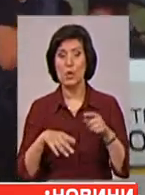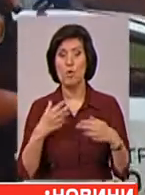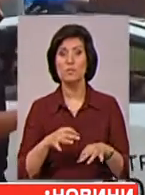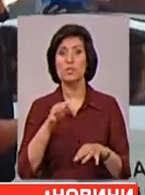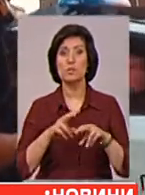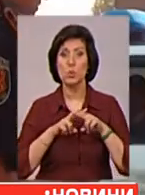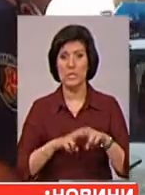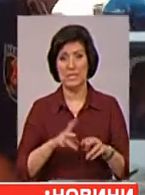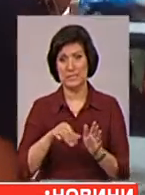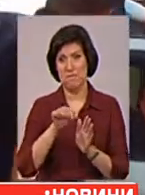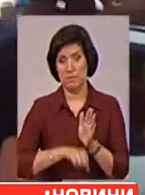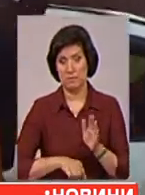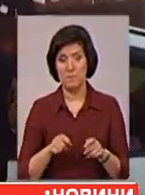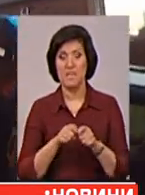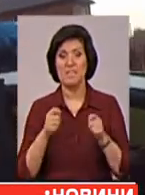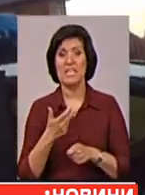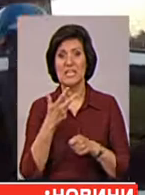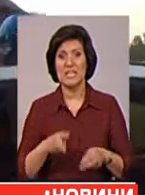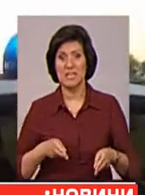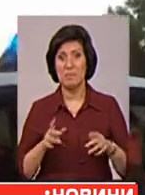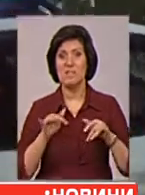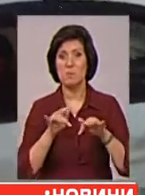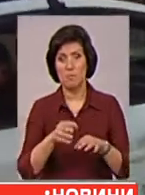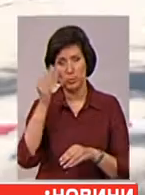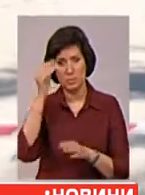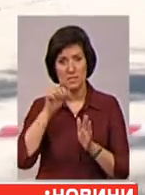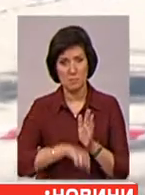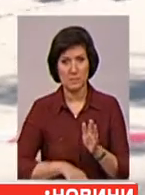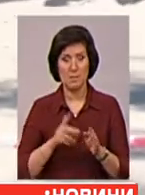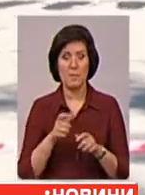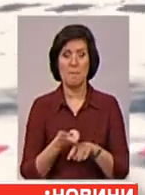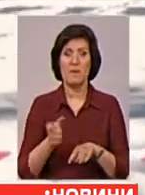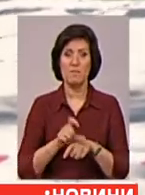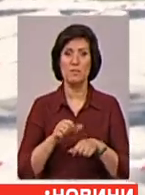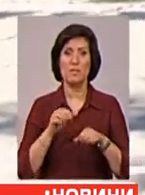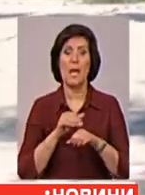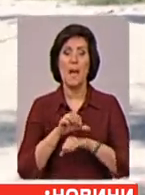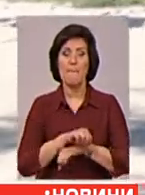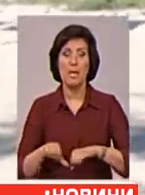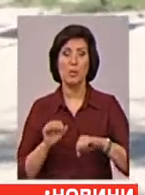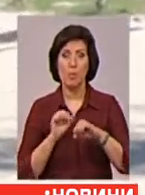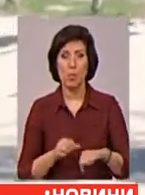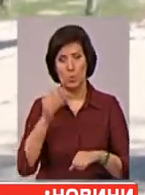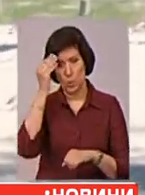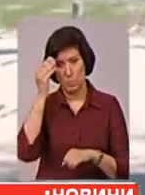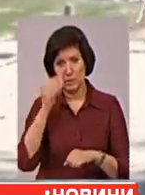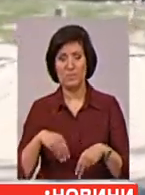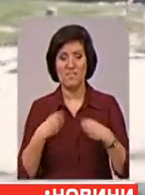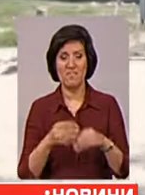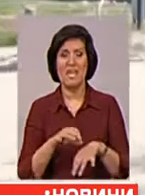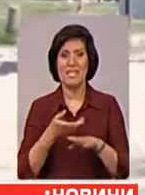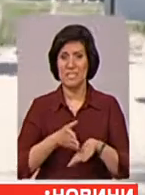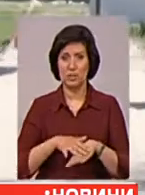вже судили за вбивство. Відкрито три кримінальні провадження. Умисне вбивство при перевищенні меж охорони, умисне завдання тяжких тілесних